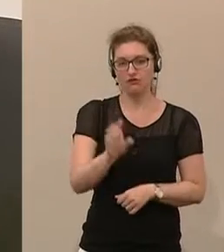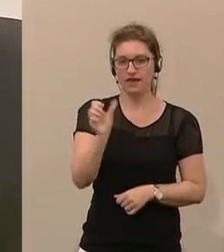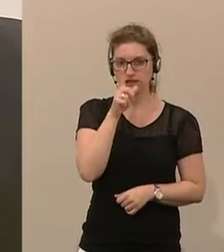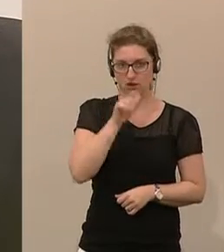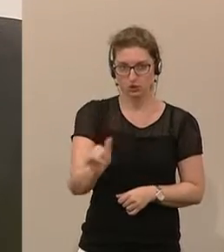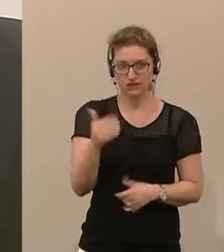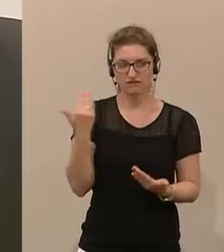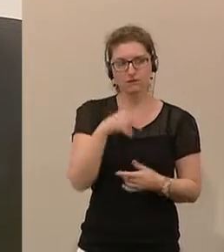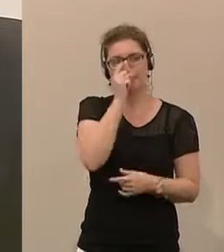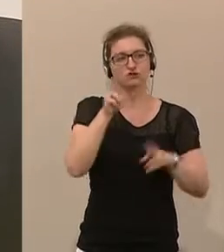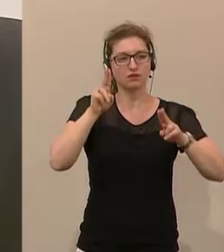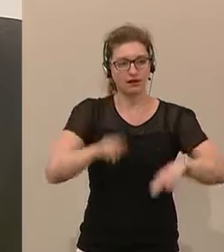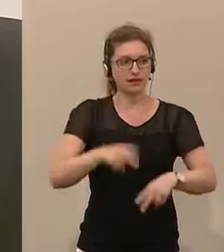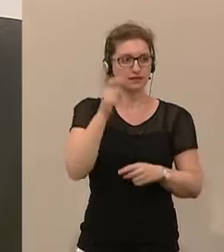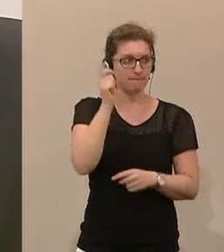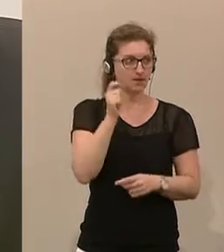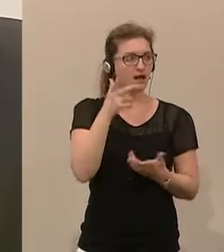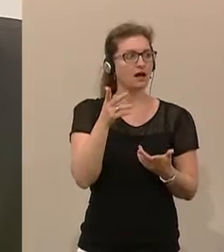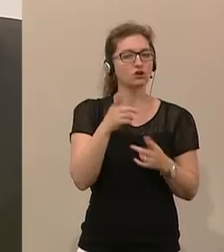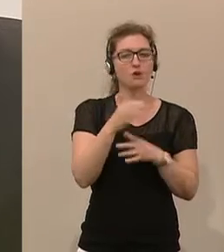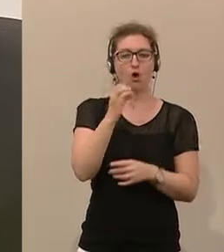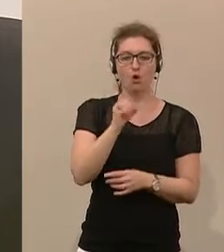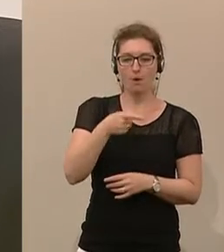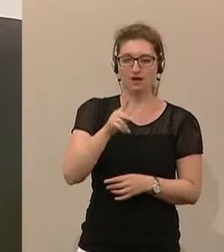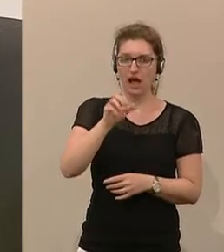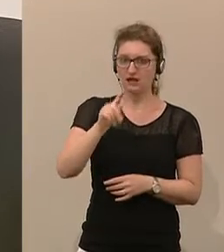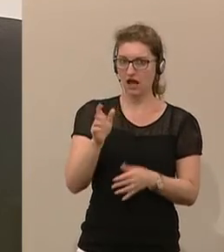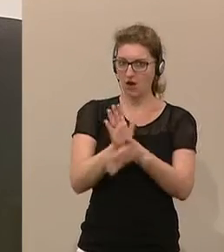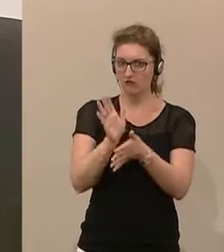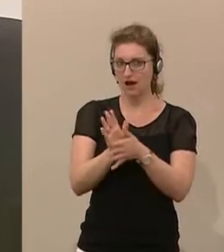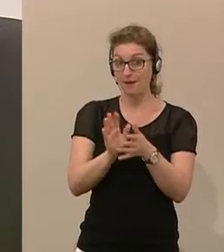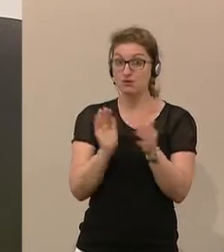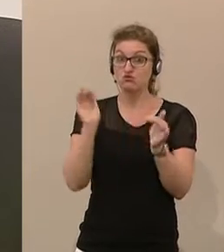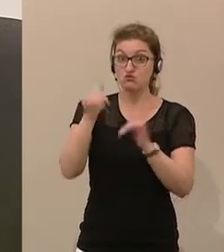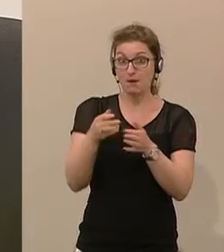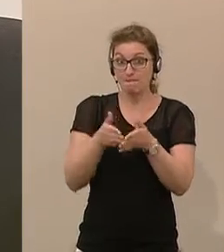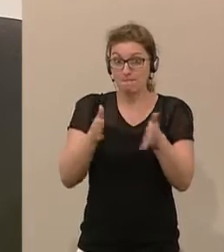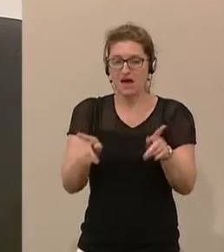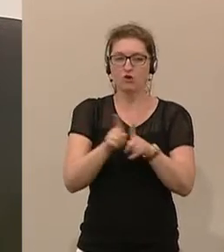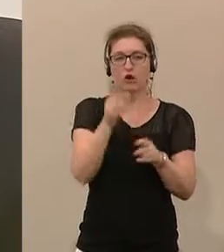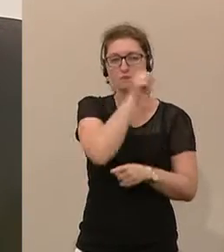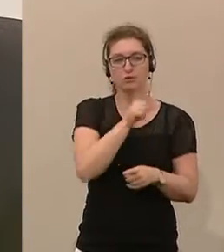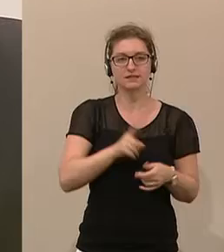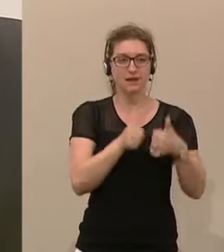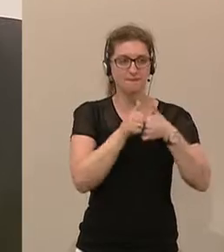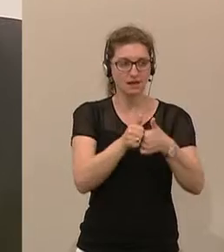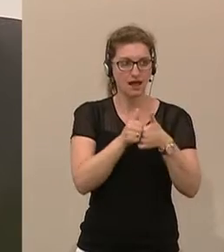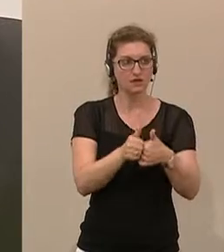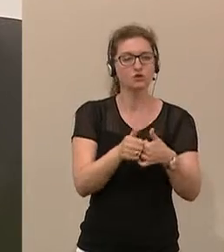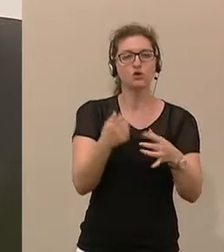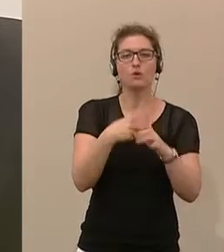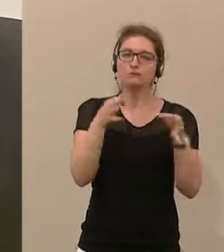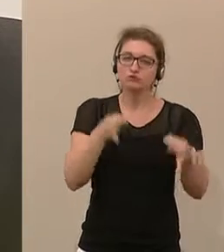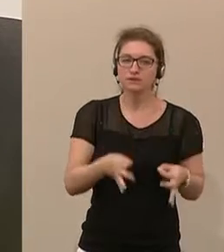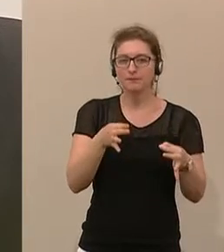Menschenrechtsmandat, das über die OBCAD-Aufgaben ja hinausgeht und auch Polizeibegleitung und bestimmte